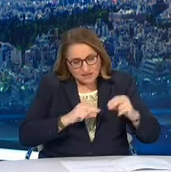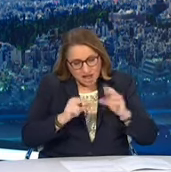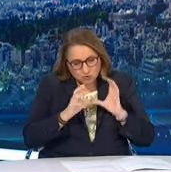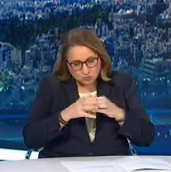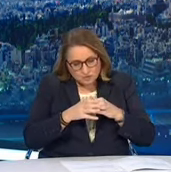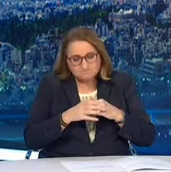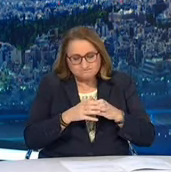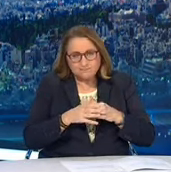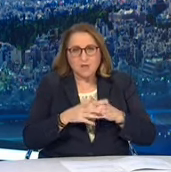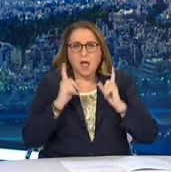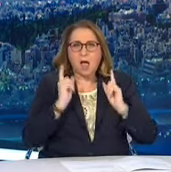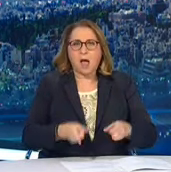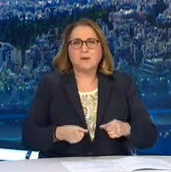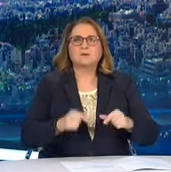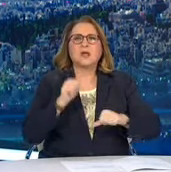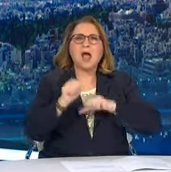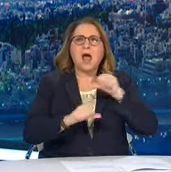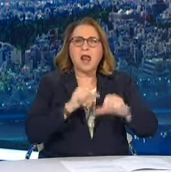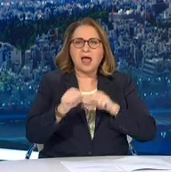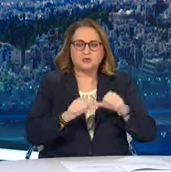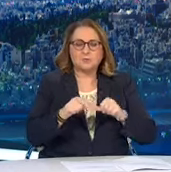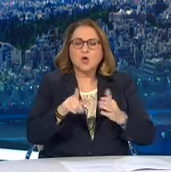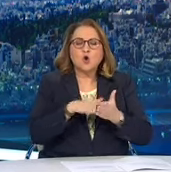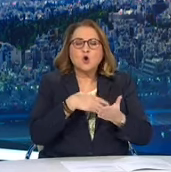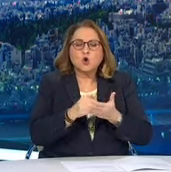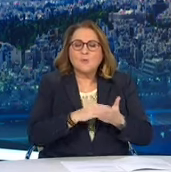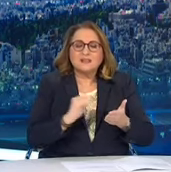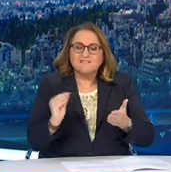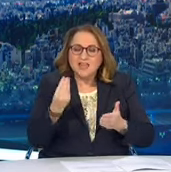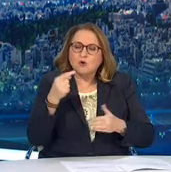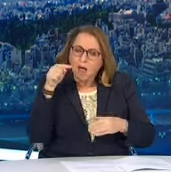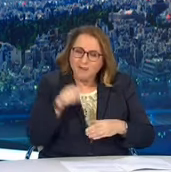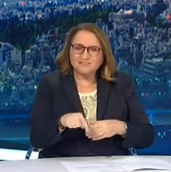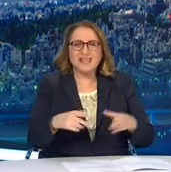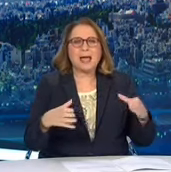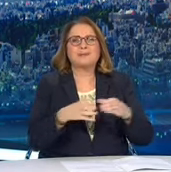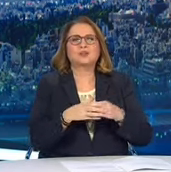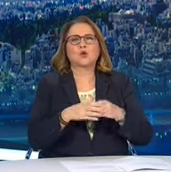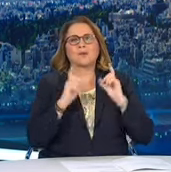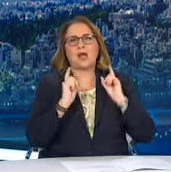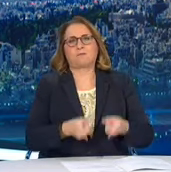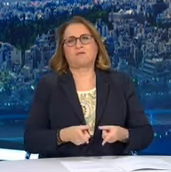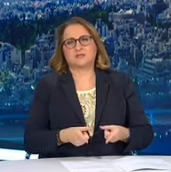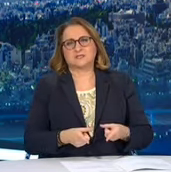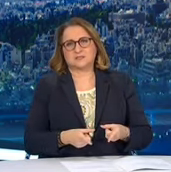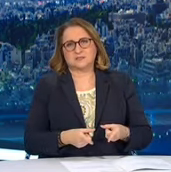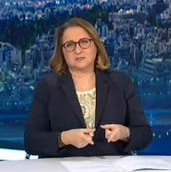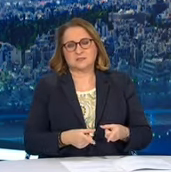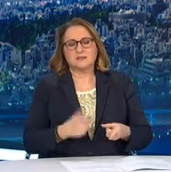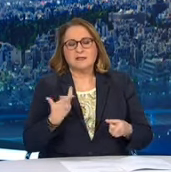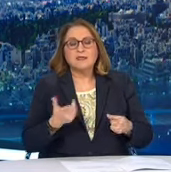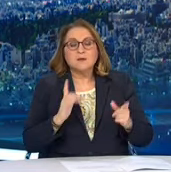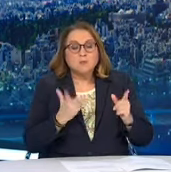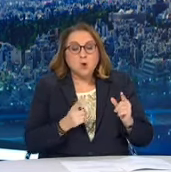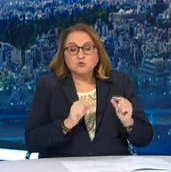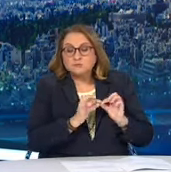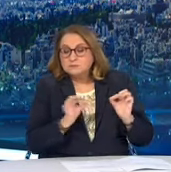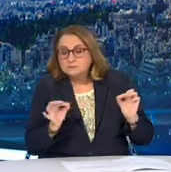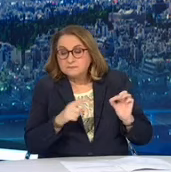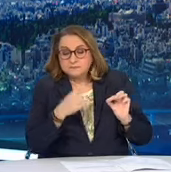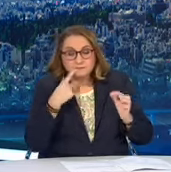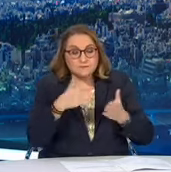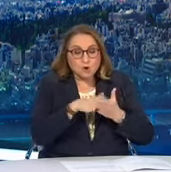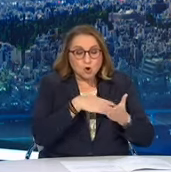στάτους που είναι. Από εκεί προκύπτουν τα χρώματα. Τα χρώματα τα έχουμε αντιστοιχίσει με συγκεκριμένα μέτρα,